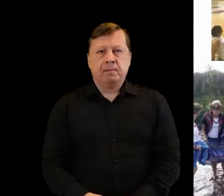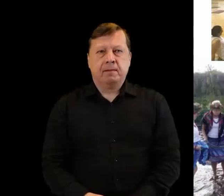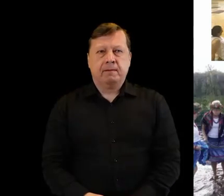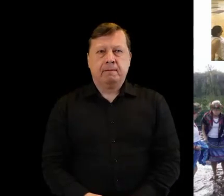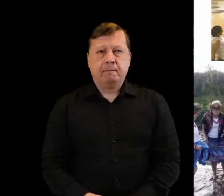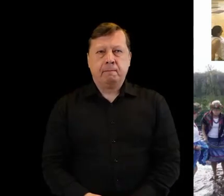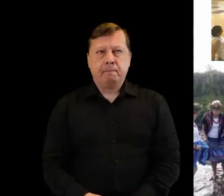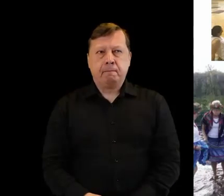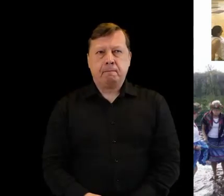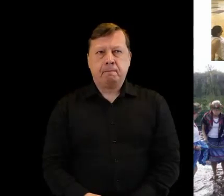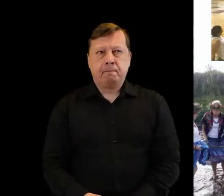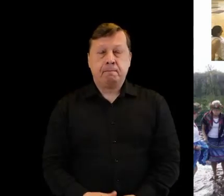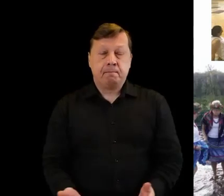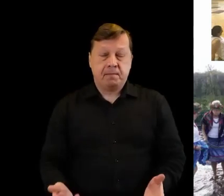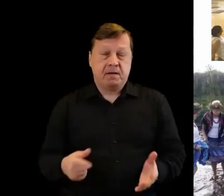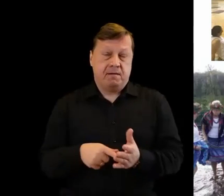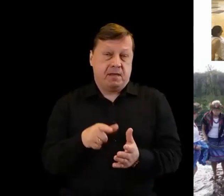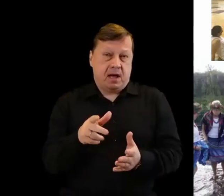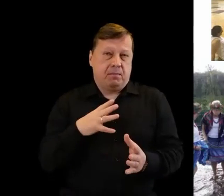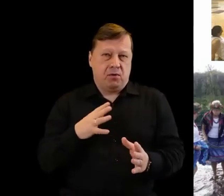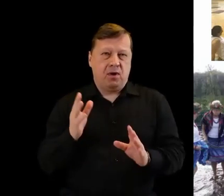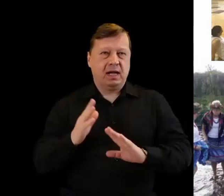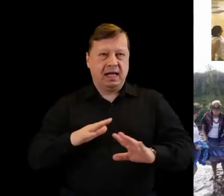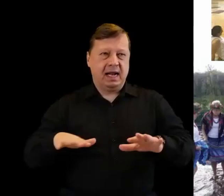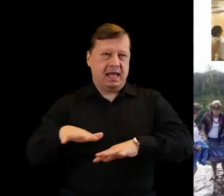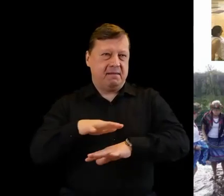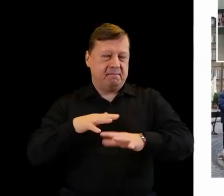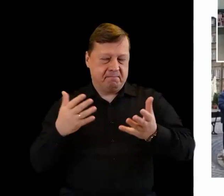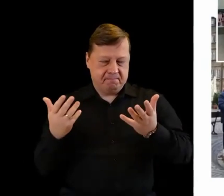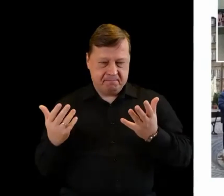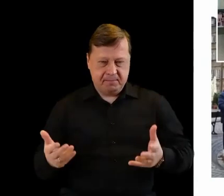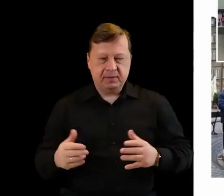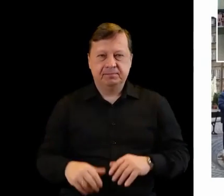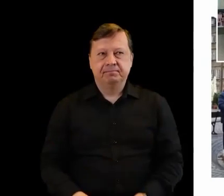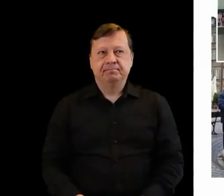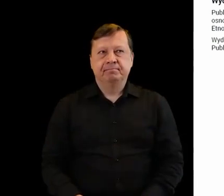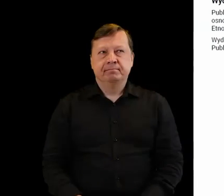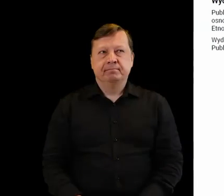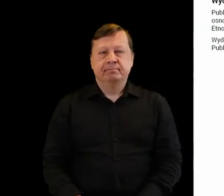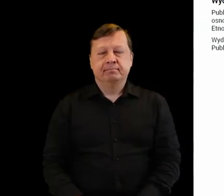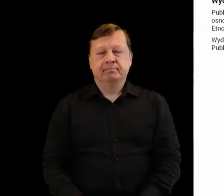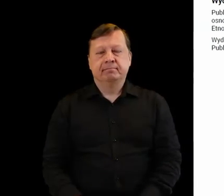Takie były klimaty. Szkoła Aktywności Społecznej to też właśnie wyjazdy do Warszawy.